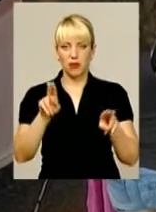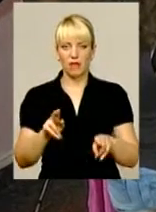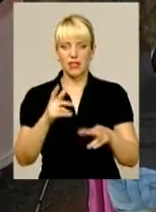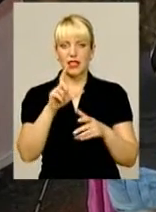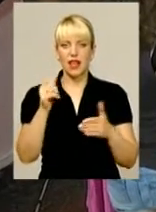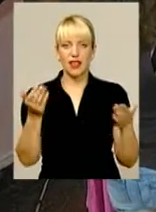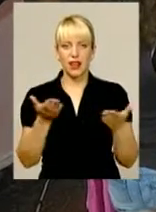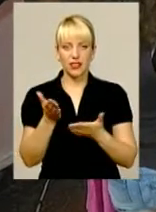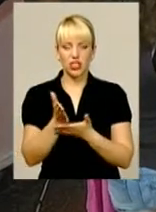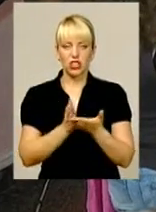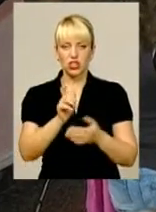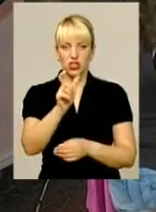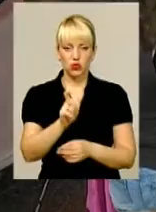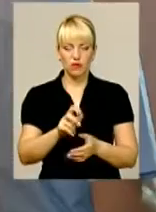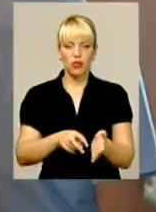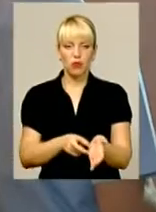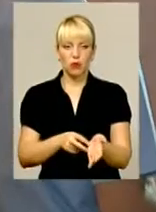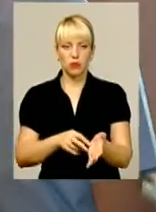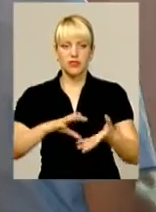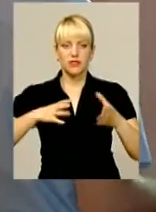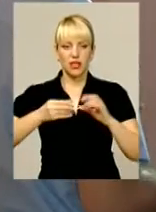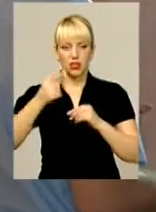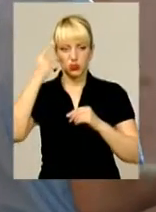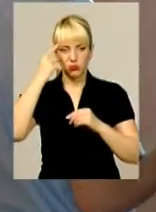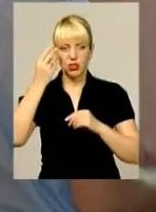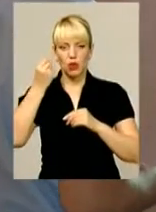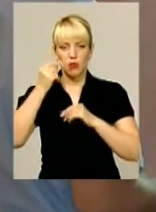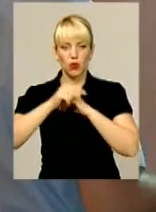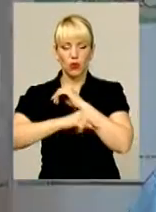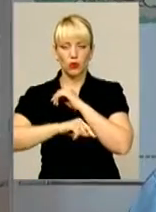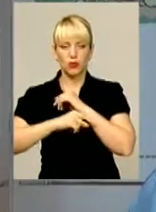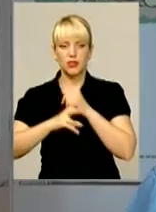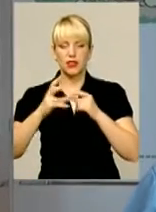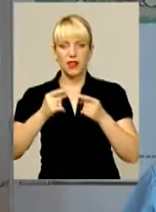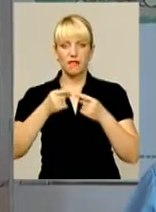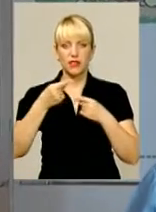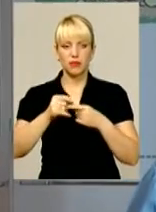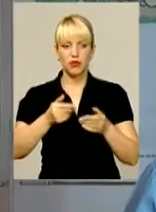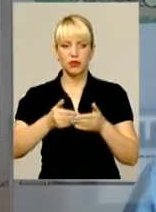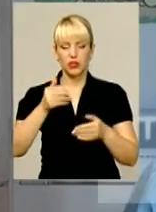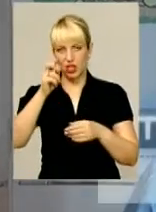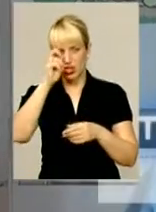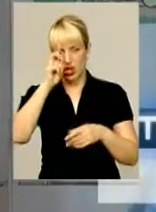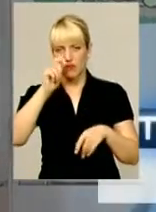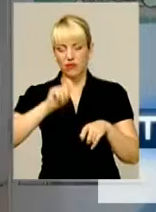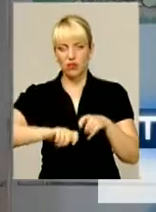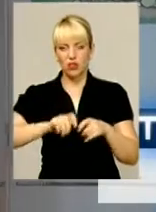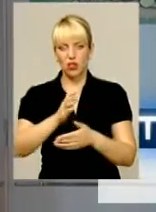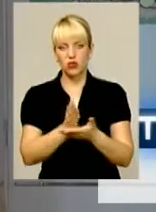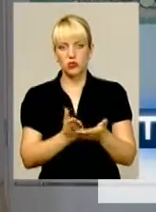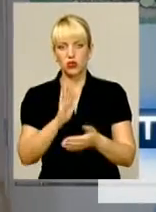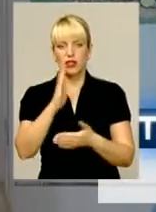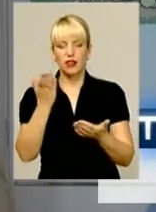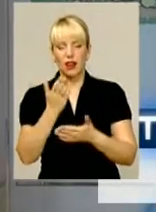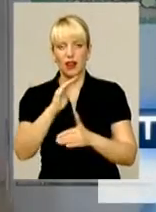побоїться взагалі думати про корупцію. На відміну від Державної фіскальної служби, яка до цього часу фактично